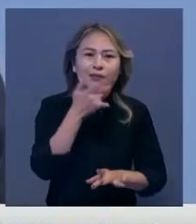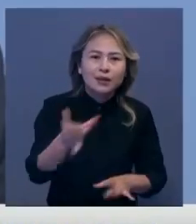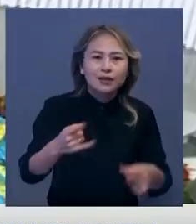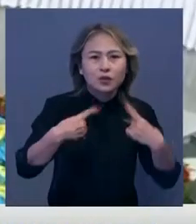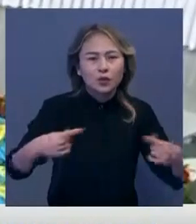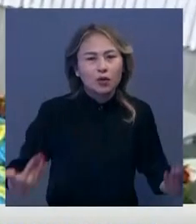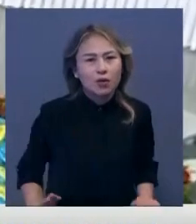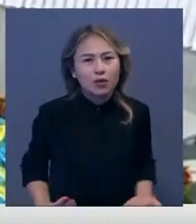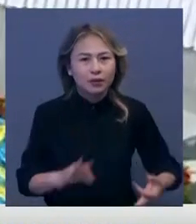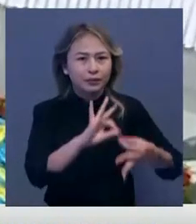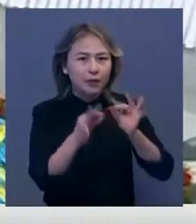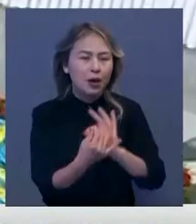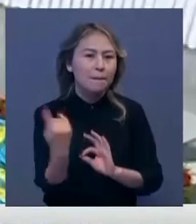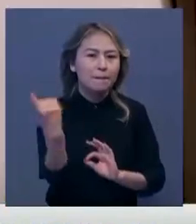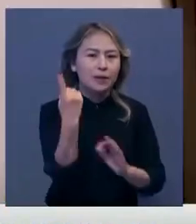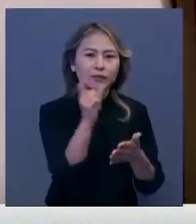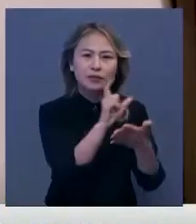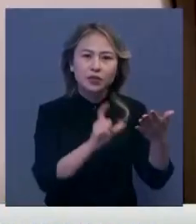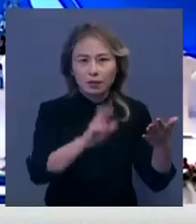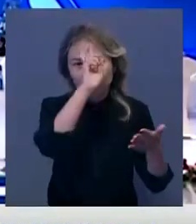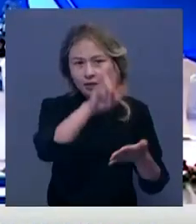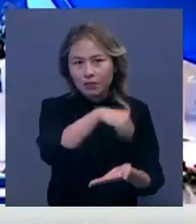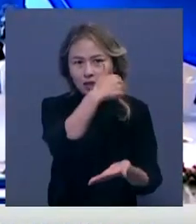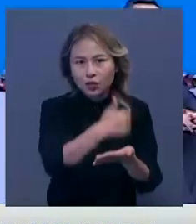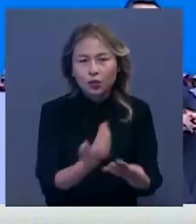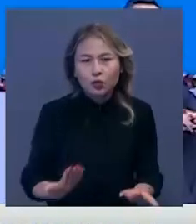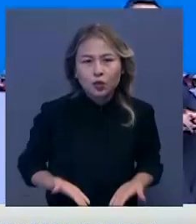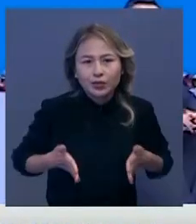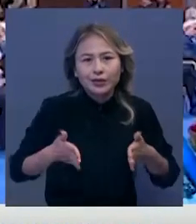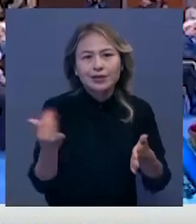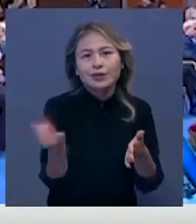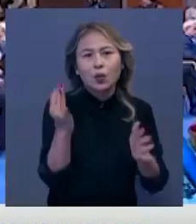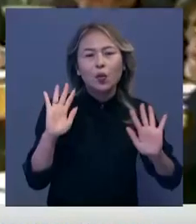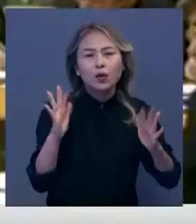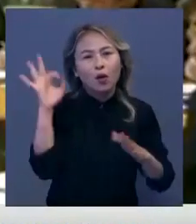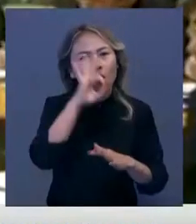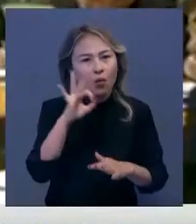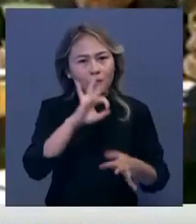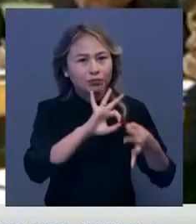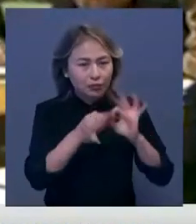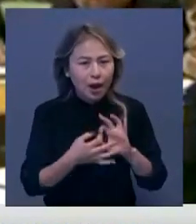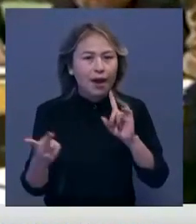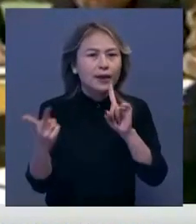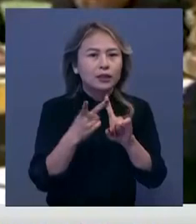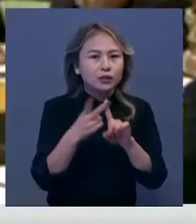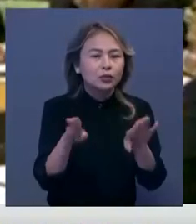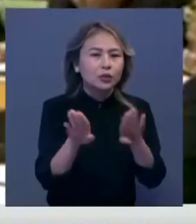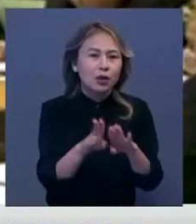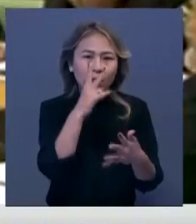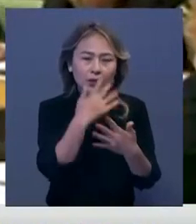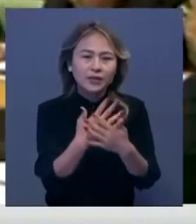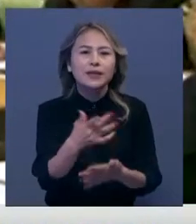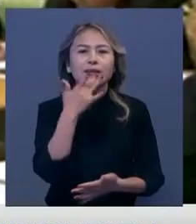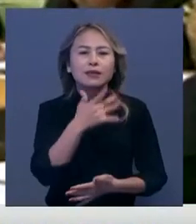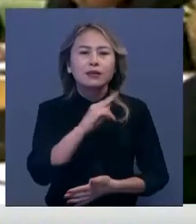жолы сүреттілген. Атабайтыса қабірінші бөлімде мемлекет башысының өмір жолындағы қызықта оқиғалары көрсетілді. Екінші бөлімде